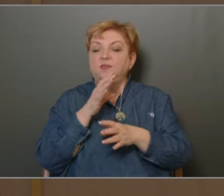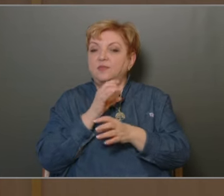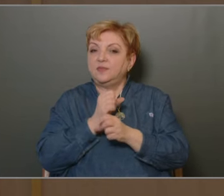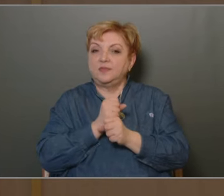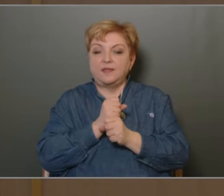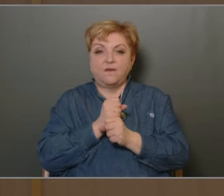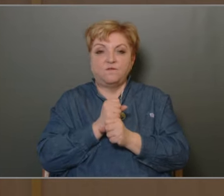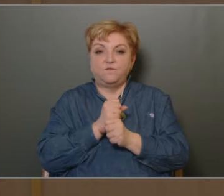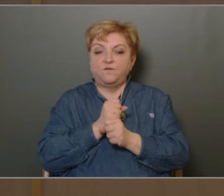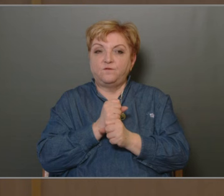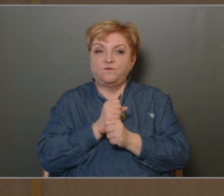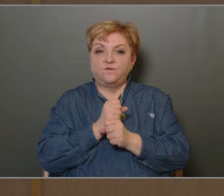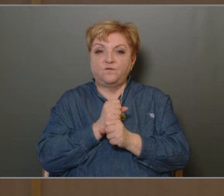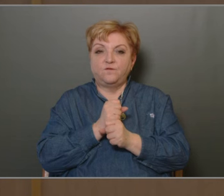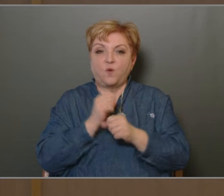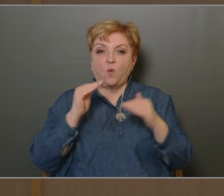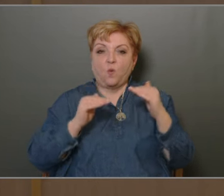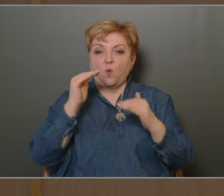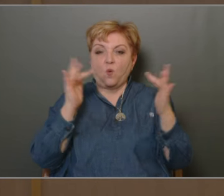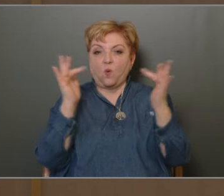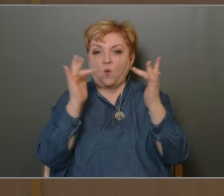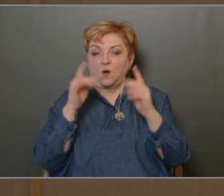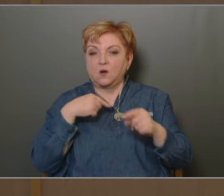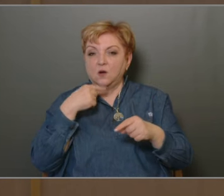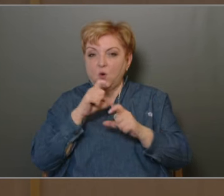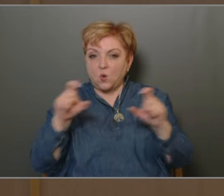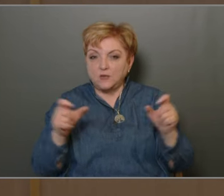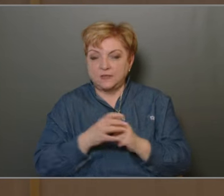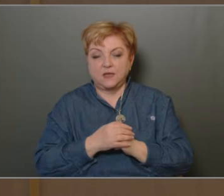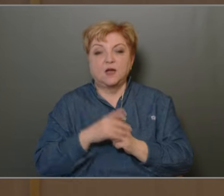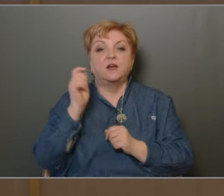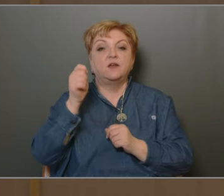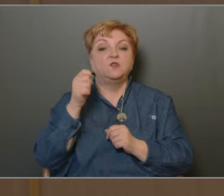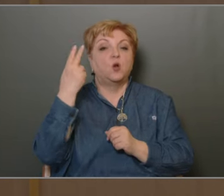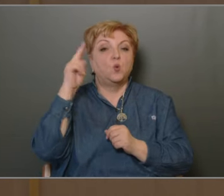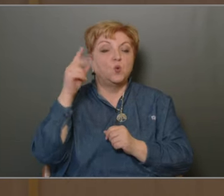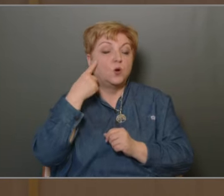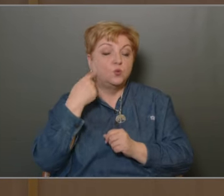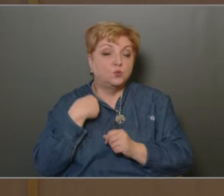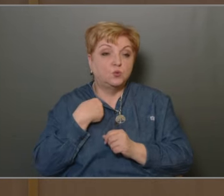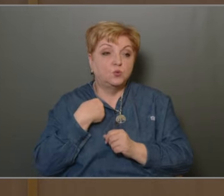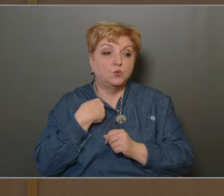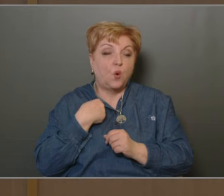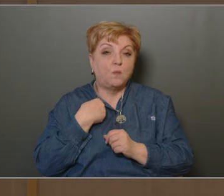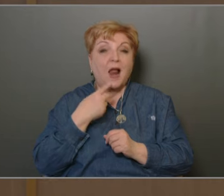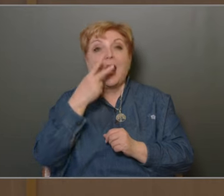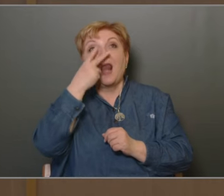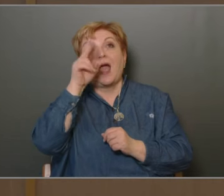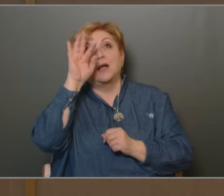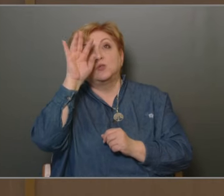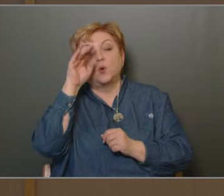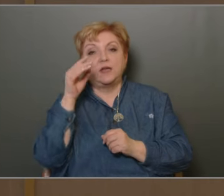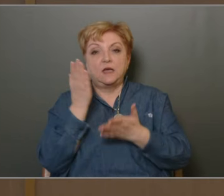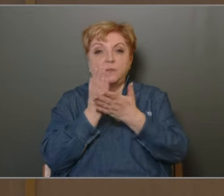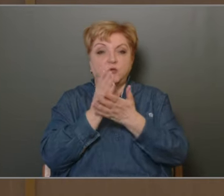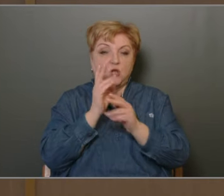kollíziót okozni. Egyébként is a képviselő úrnak úgy tűnik látnoki képességei vannak,